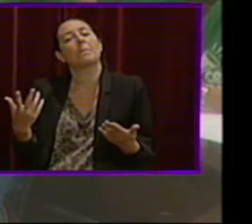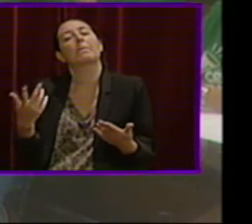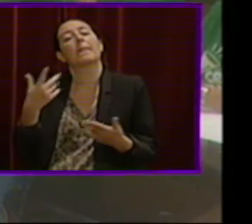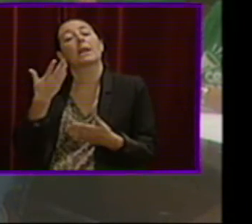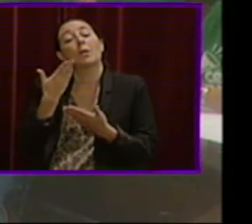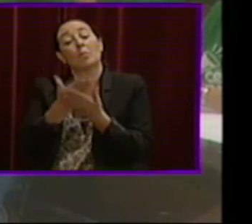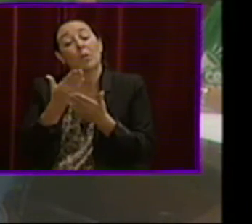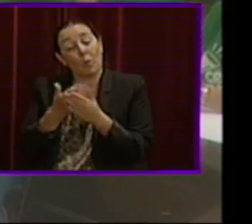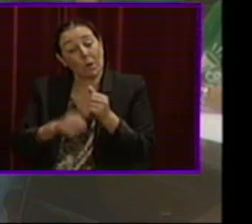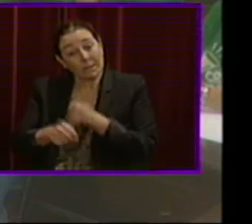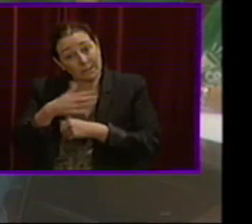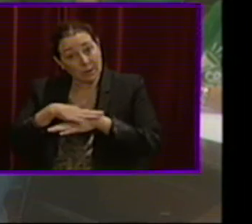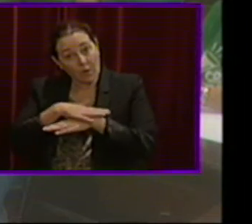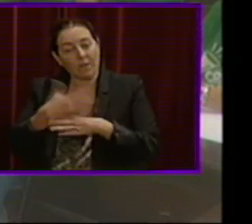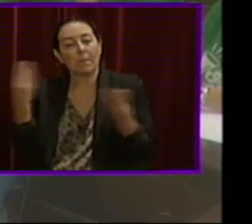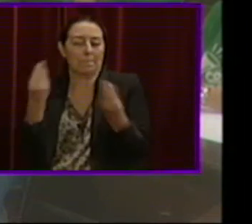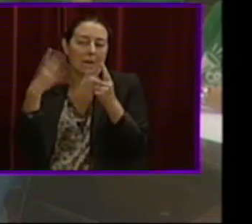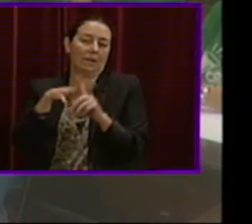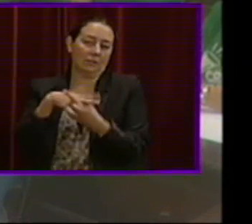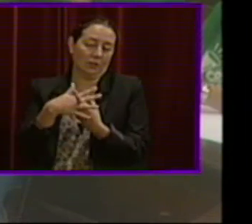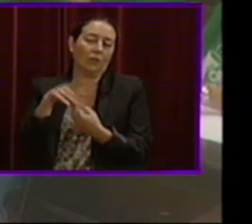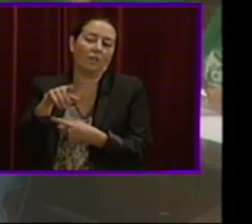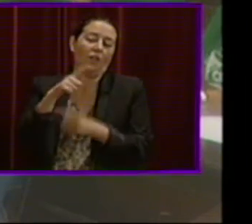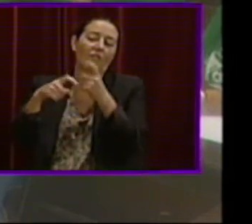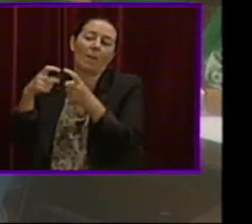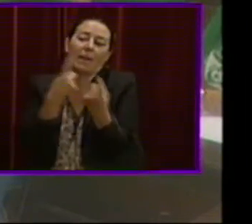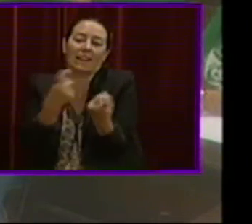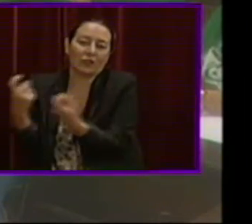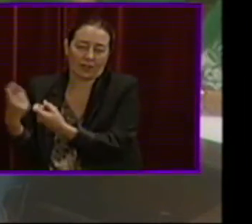propostes que es faran del govern millorarem la situació d'aquelles famílies necessitades.